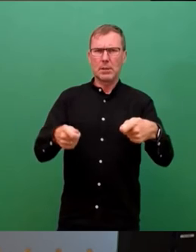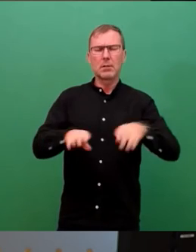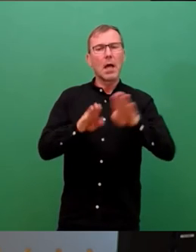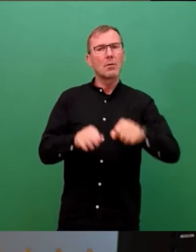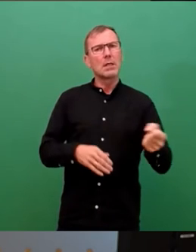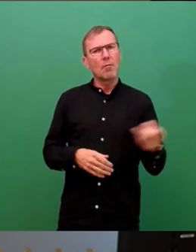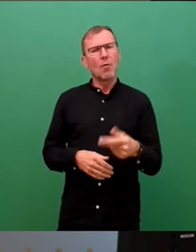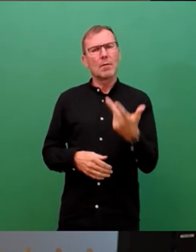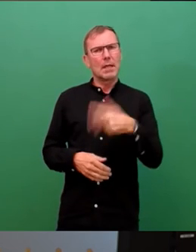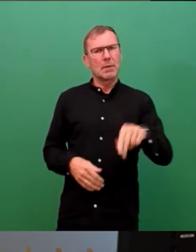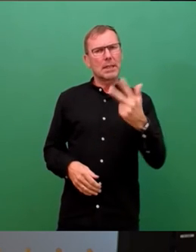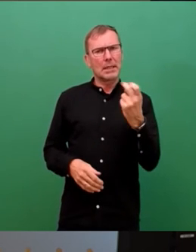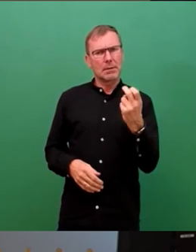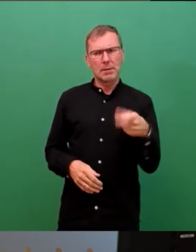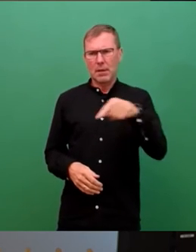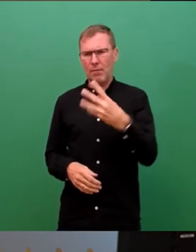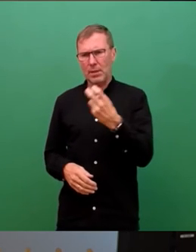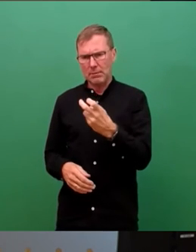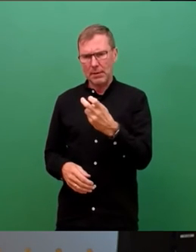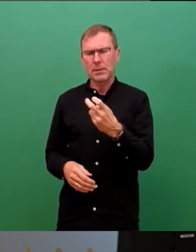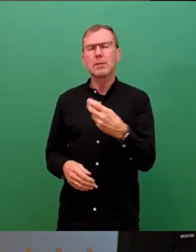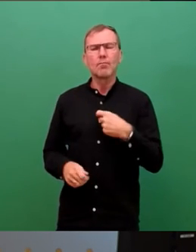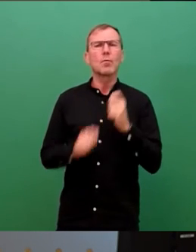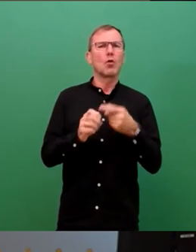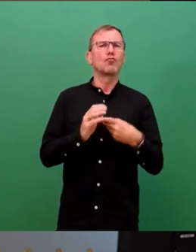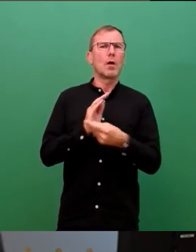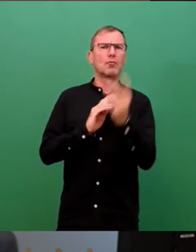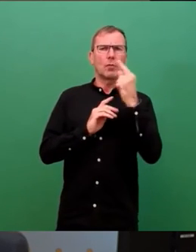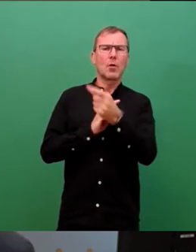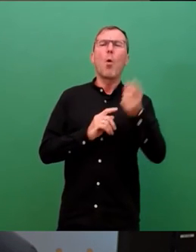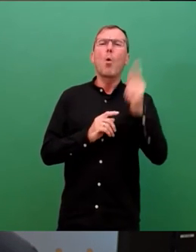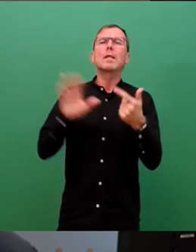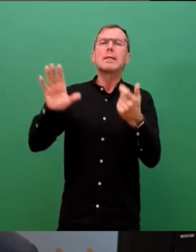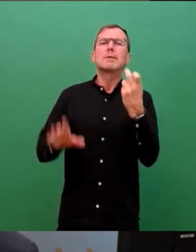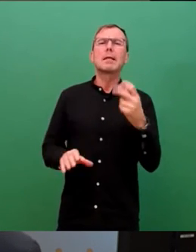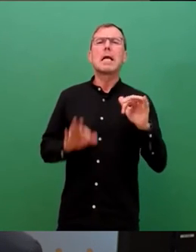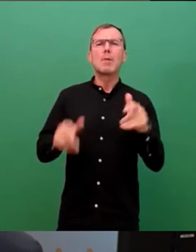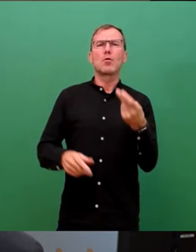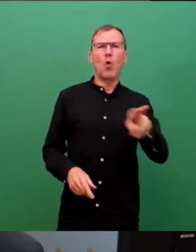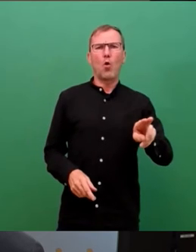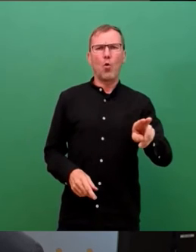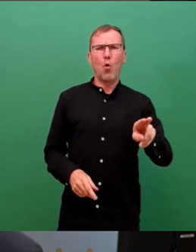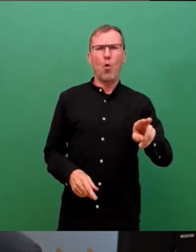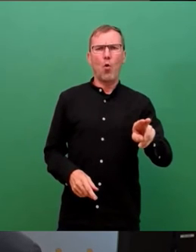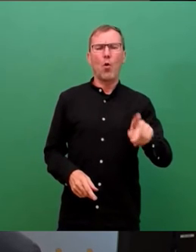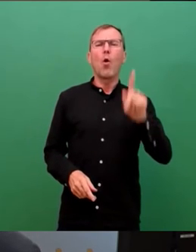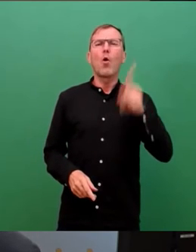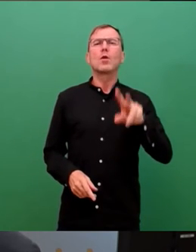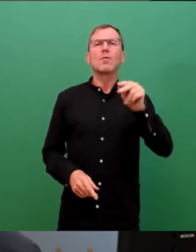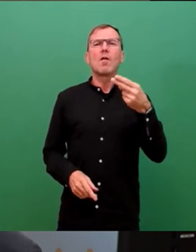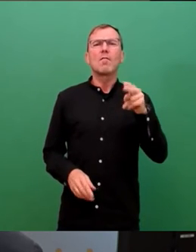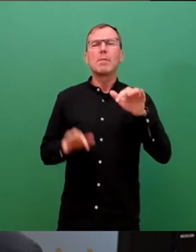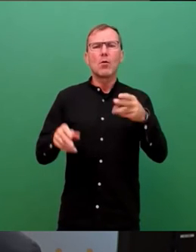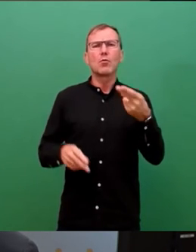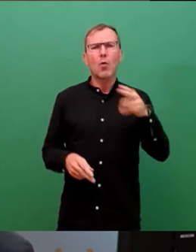-2024 schlagen wir dem Stadtrat deshalb vor, 127 Millionen Euro in 2023 und 112 Millionen Euro in